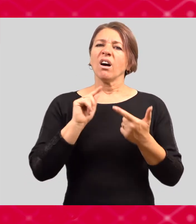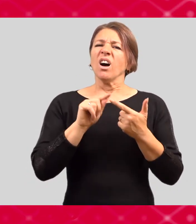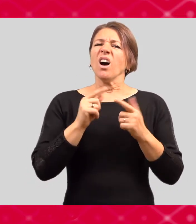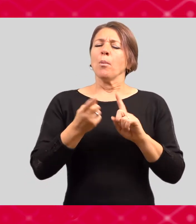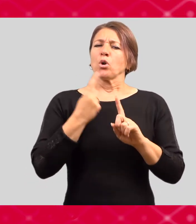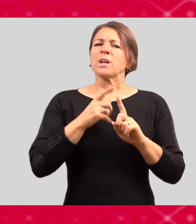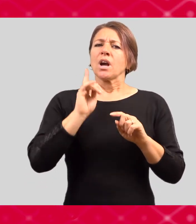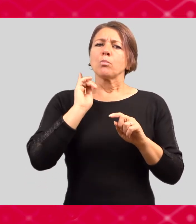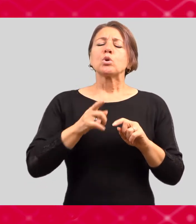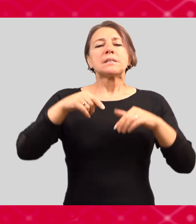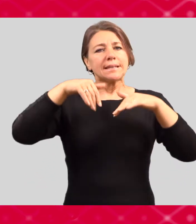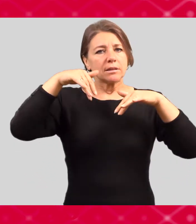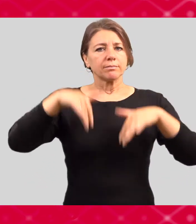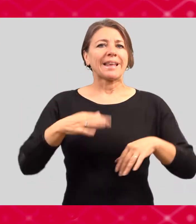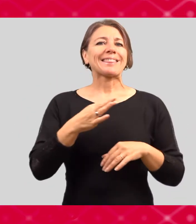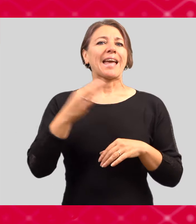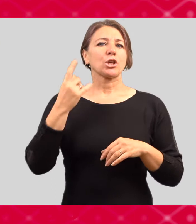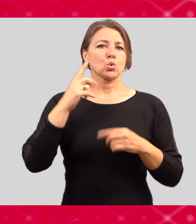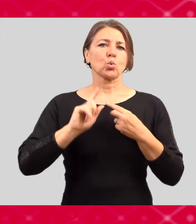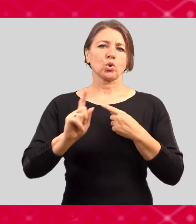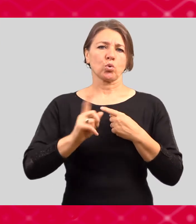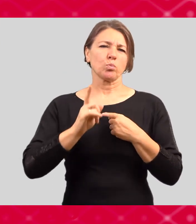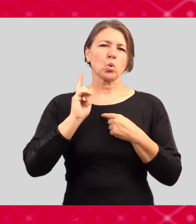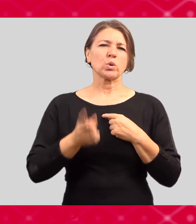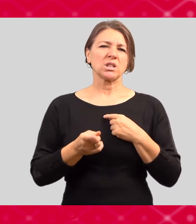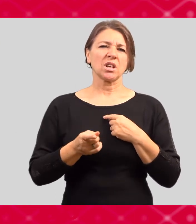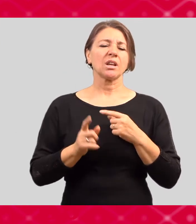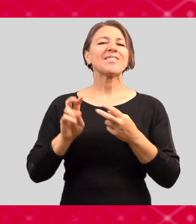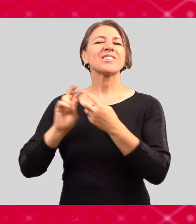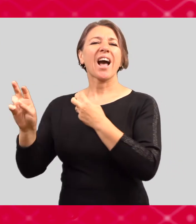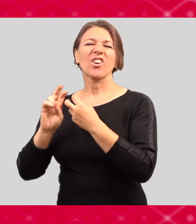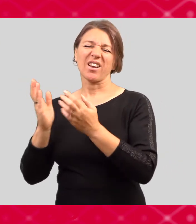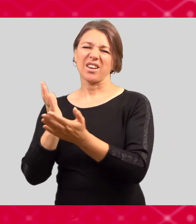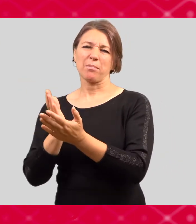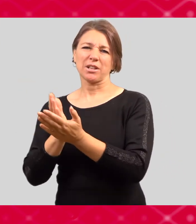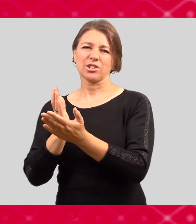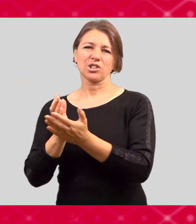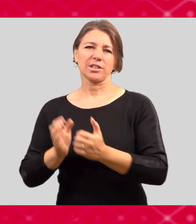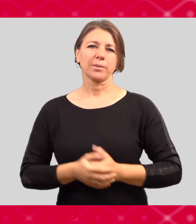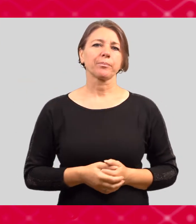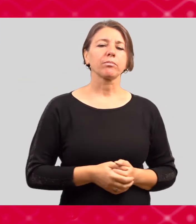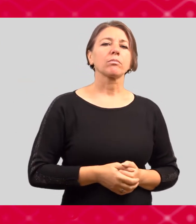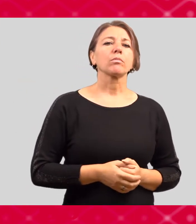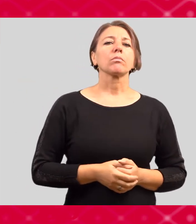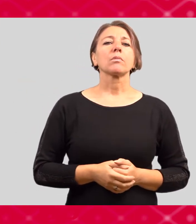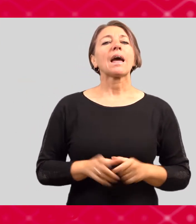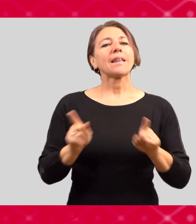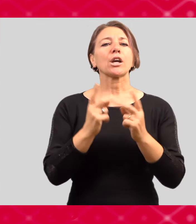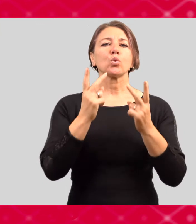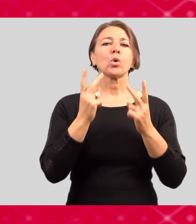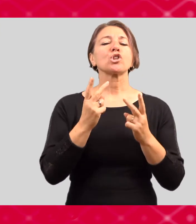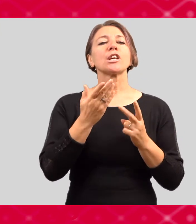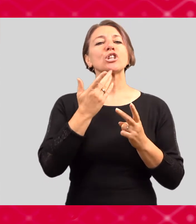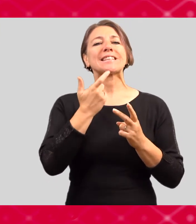je potřeba, abyste studovali v prezenční formě studia. Na kombinovanou formu se to nevztahuje. Je nutné